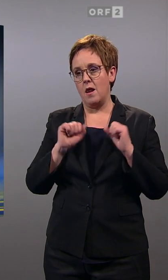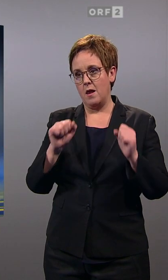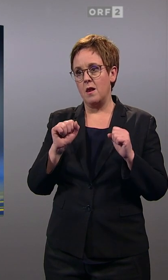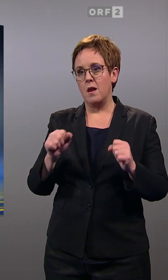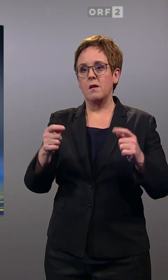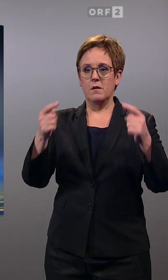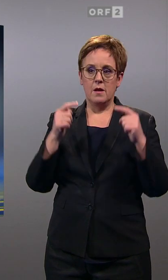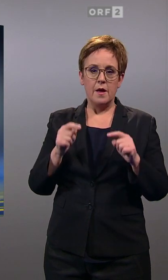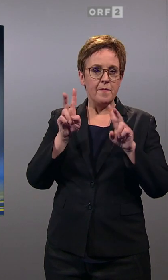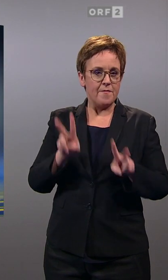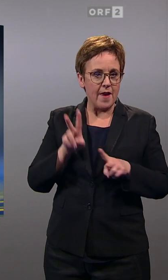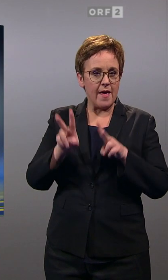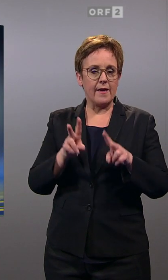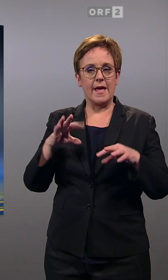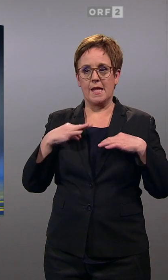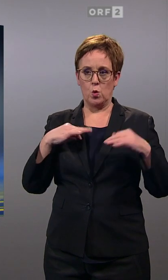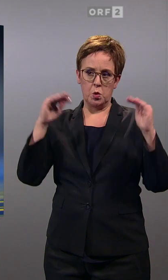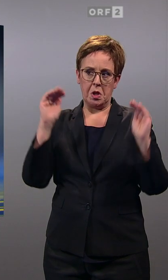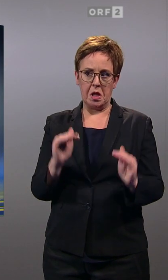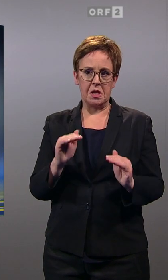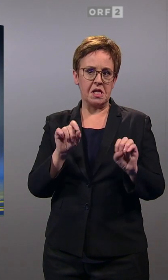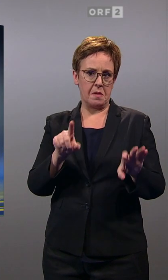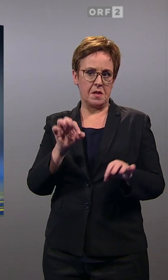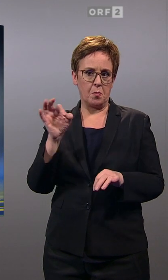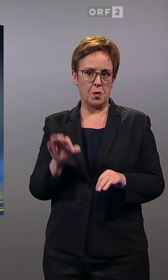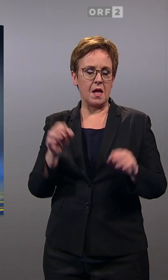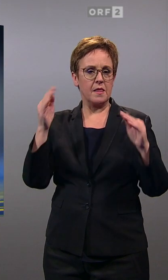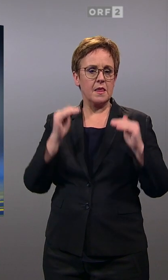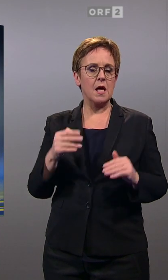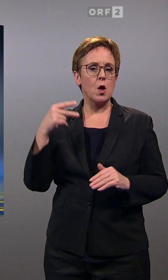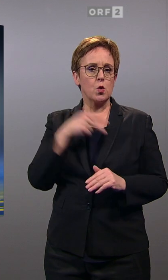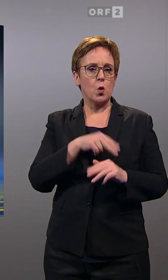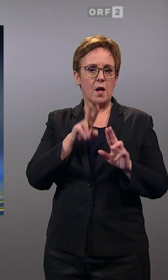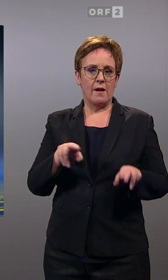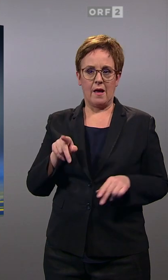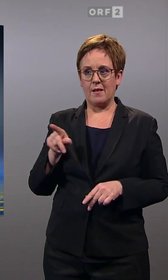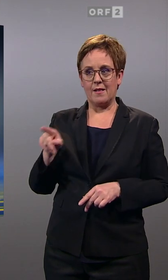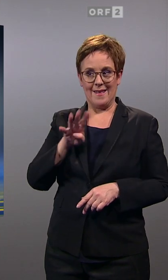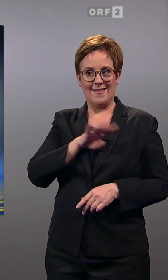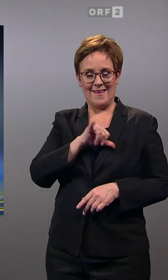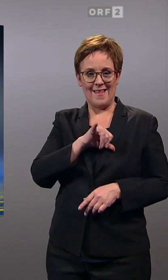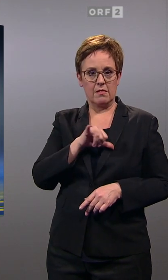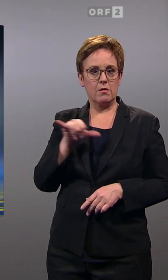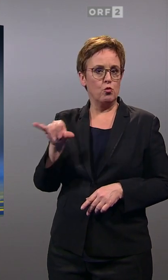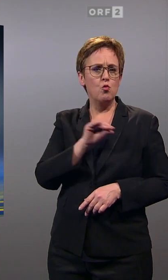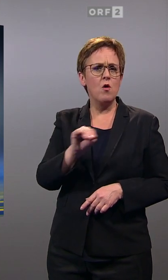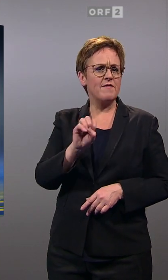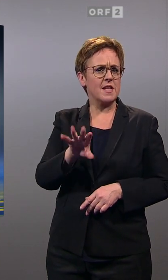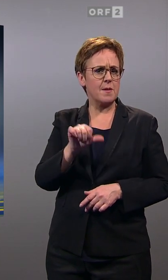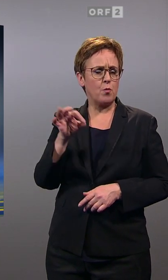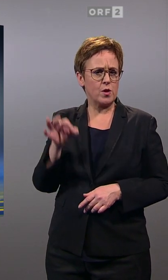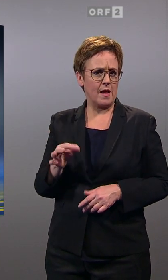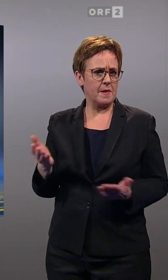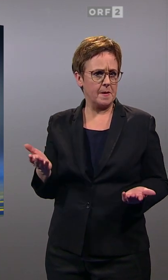Gesundheitsversorgung rangiert dann schon nur noch bei 17 Prozent. Soziales und Gerechtigkeit, interessant, überhaupt nur noch bei 14 Prozent.